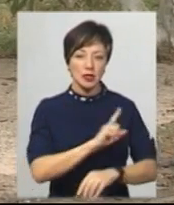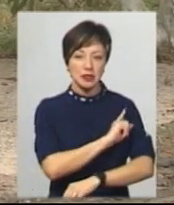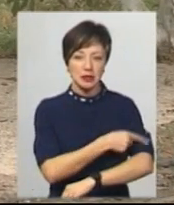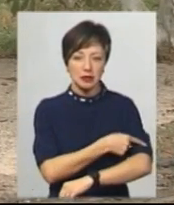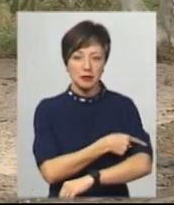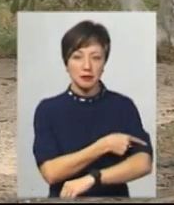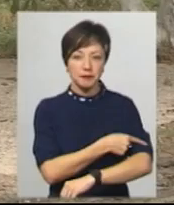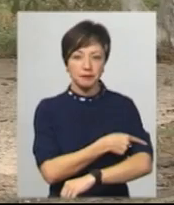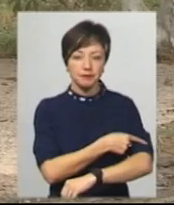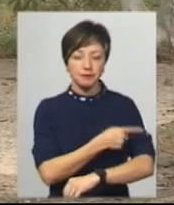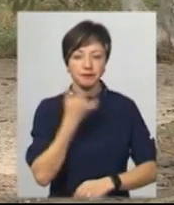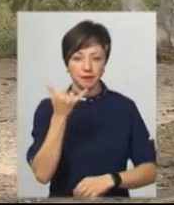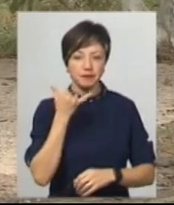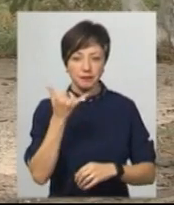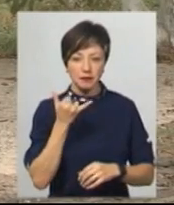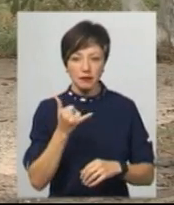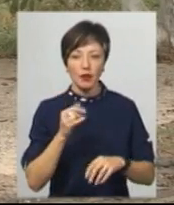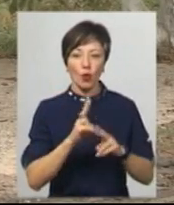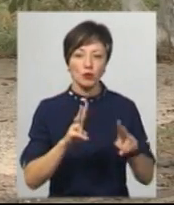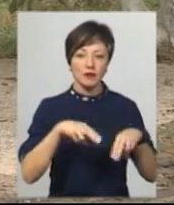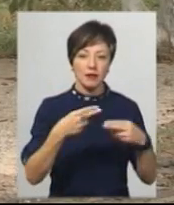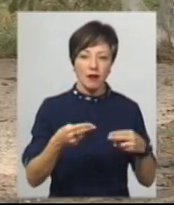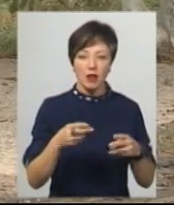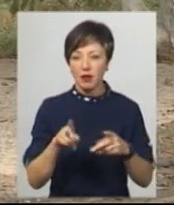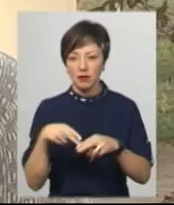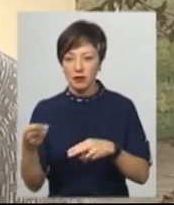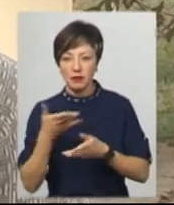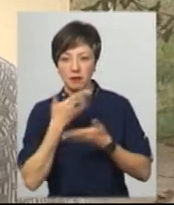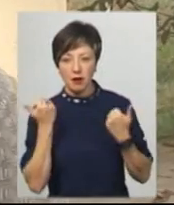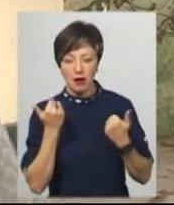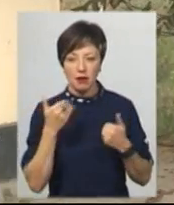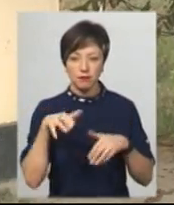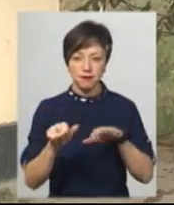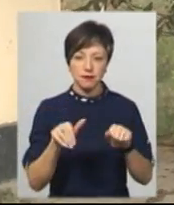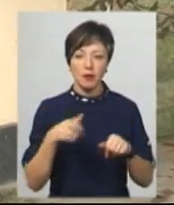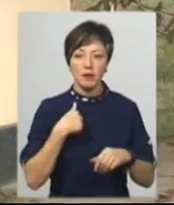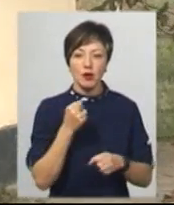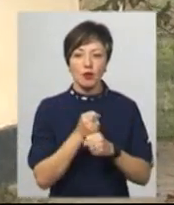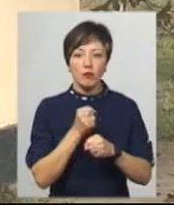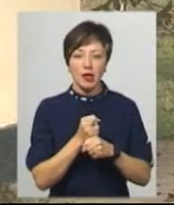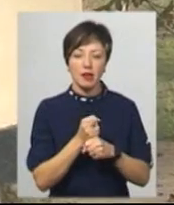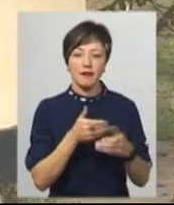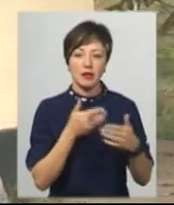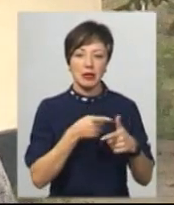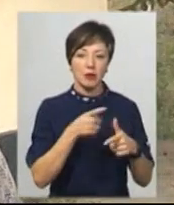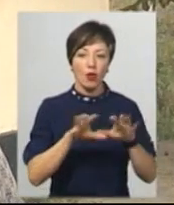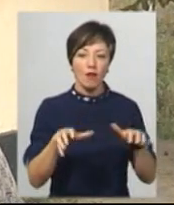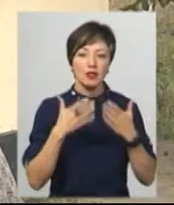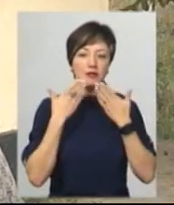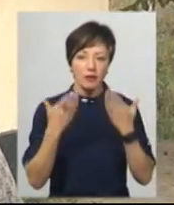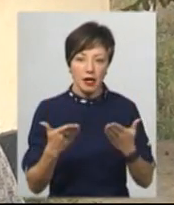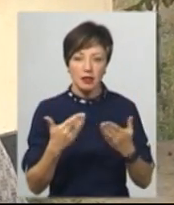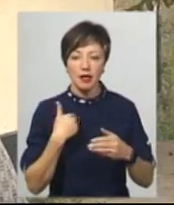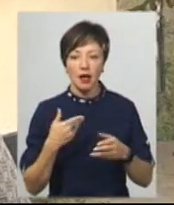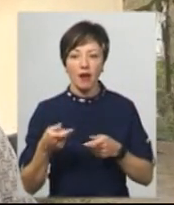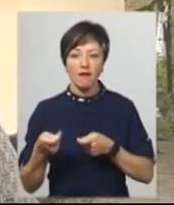надзванював, тим одним віддавала гроші, потім другим не віддавала. Ми робили до неї від імені голови звернення, і